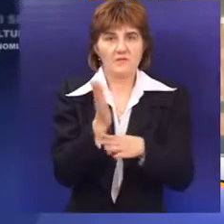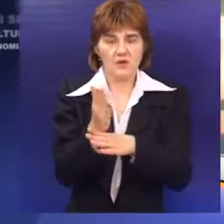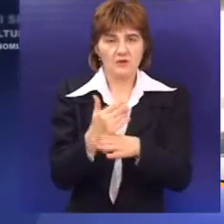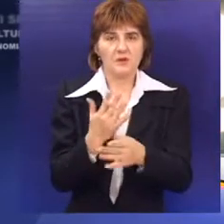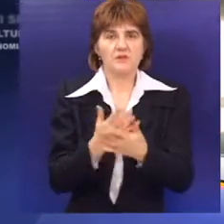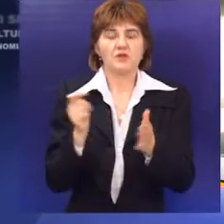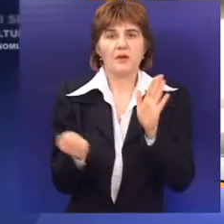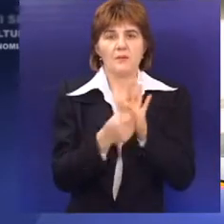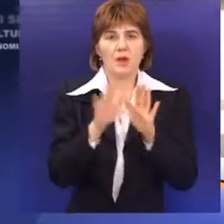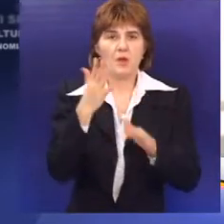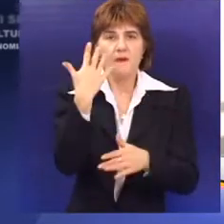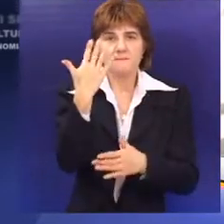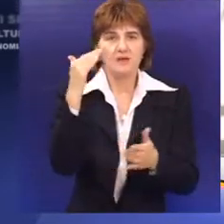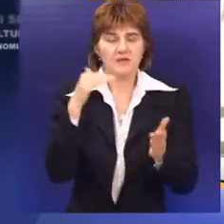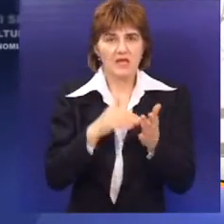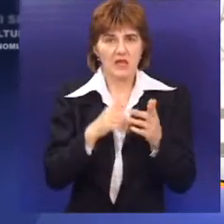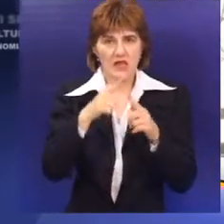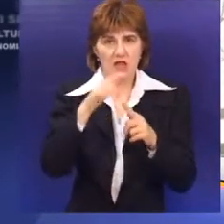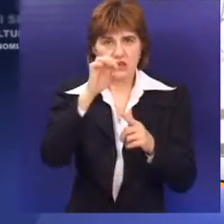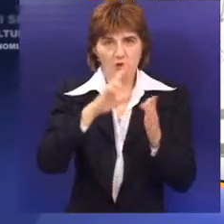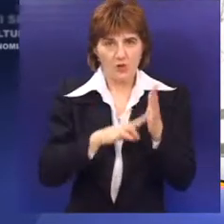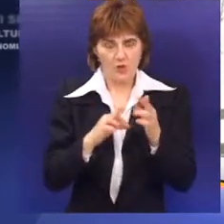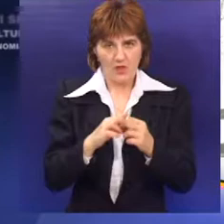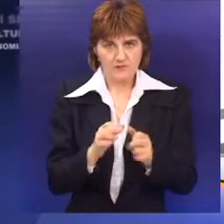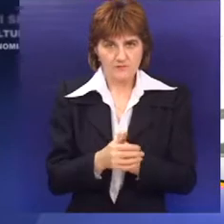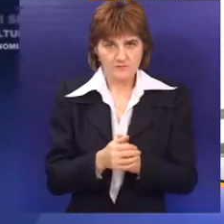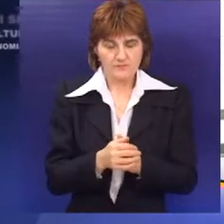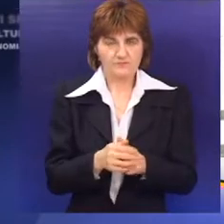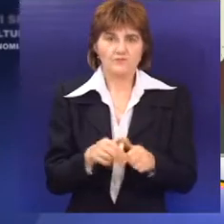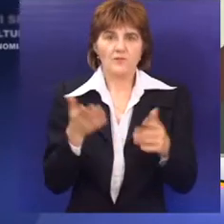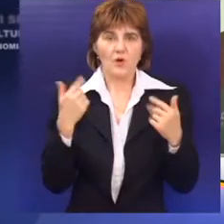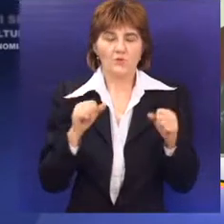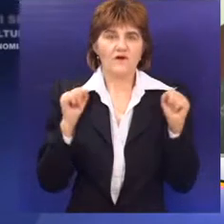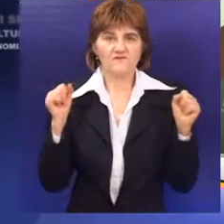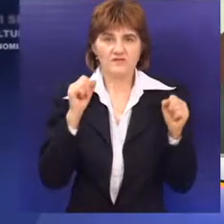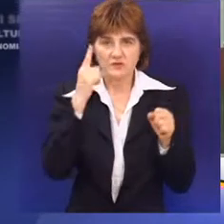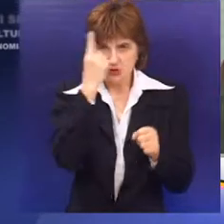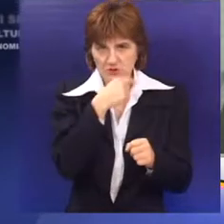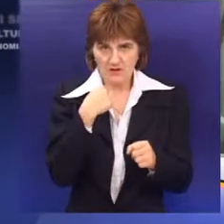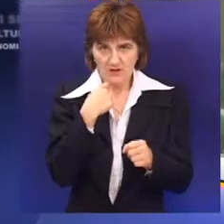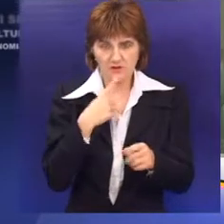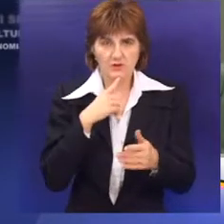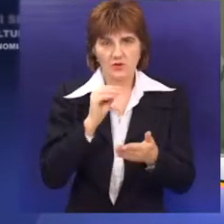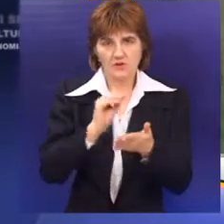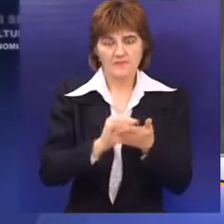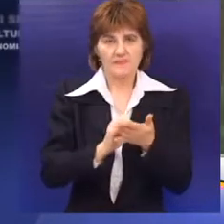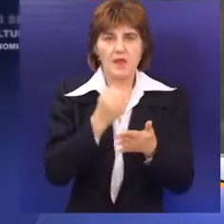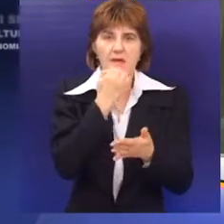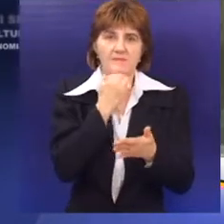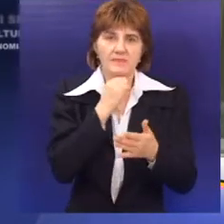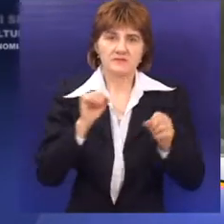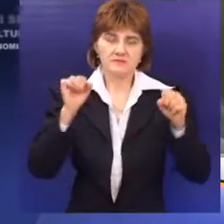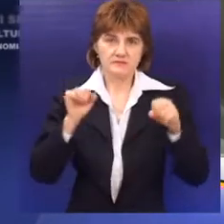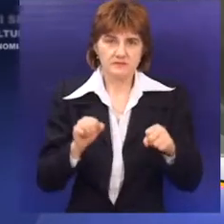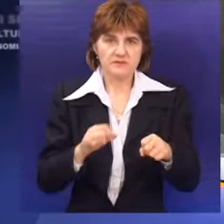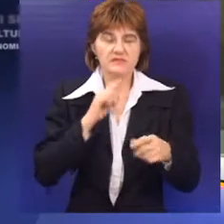prodato oko 5000 tona kukuruza. Kupovina merkantilnog kukuruza vrši se od fizičkih lica, nosilaca registrovanih poljoprivrednih